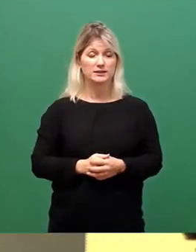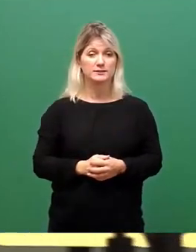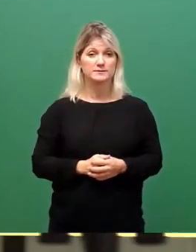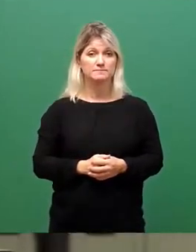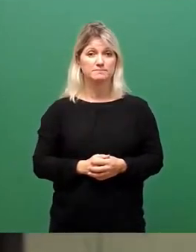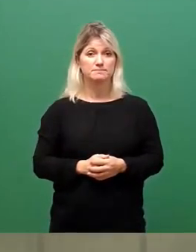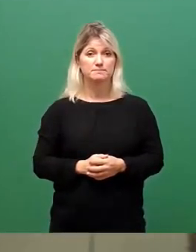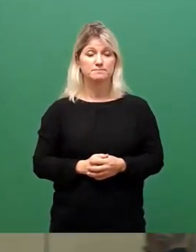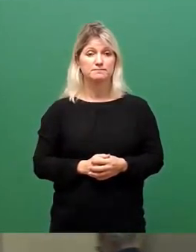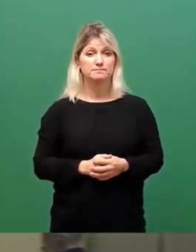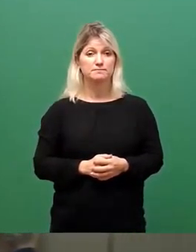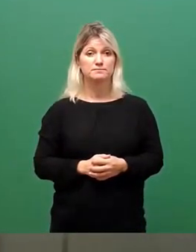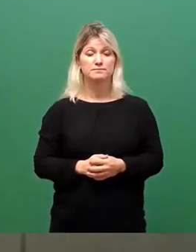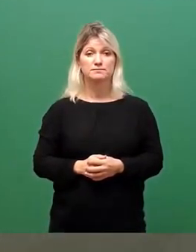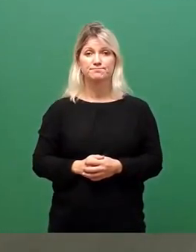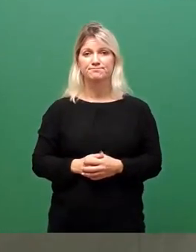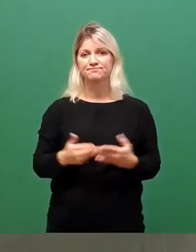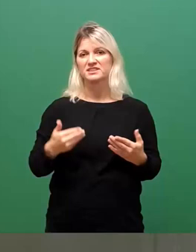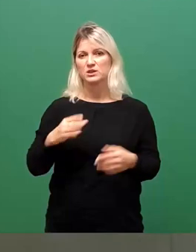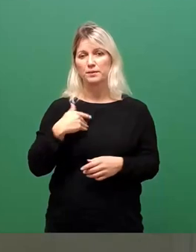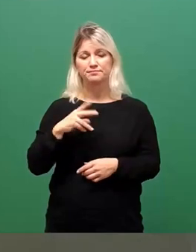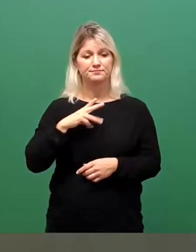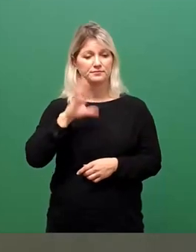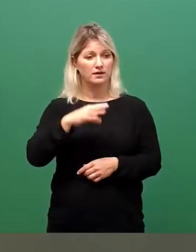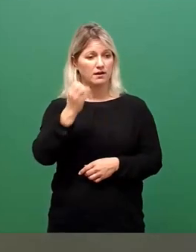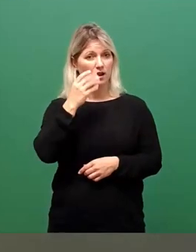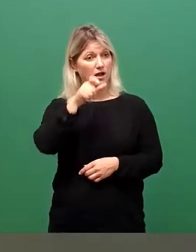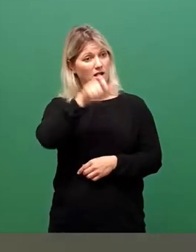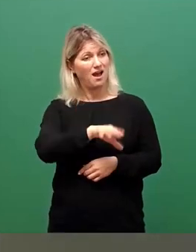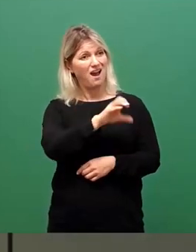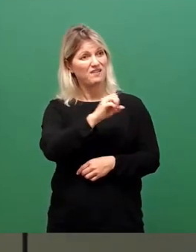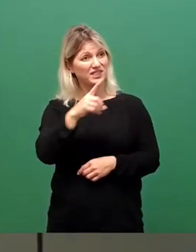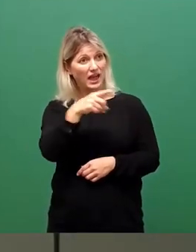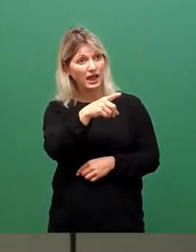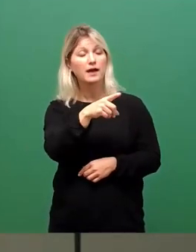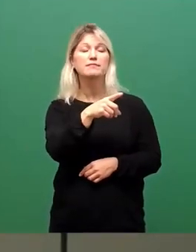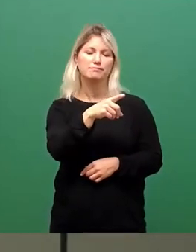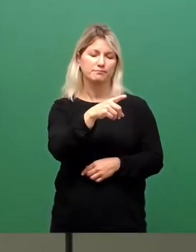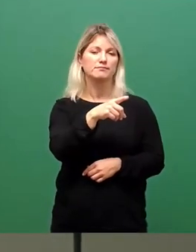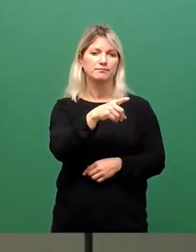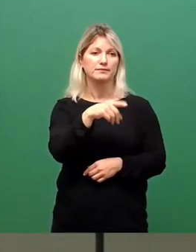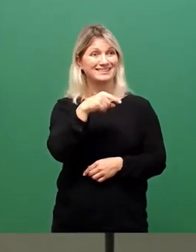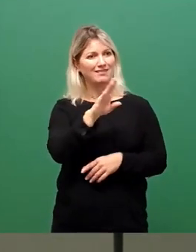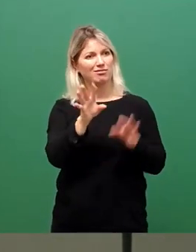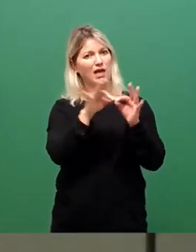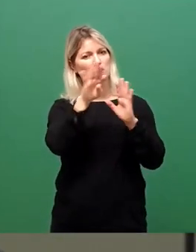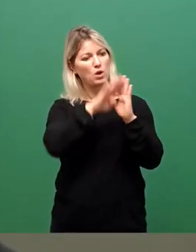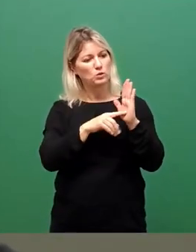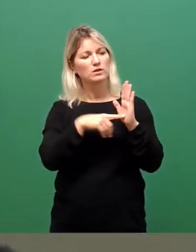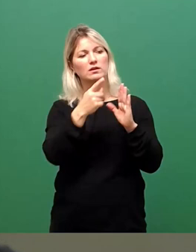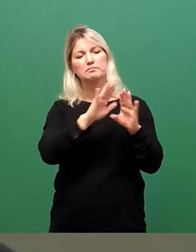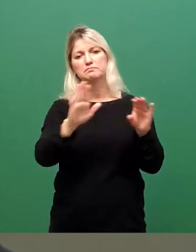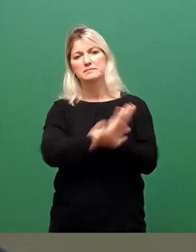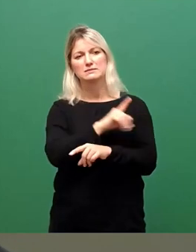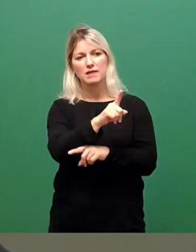Es war ja fast zu erwarten, dass die Vertreterin der AfD-Fraktion hier wieder diesen Tagesordnungspunkt missbraucht, um hier ihre übliche